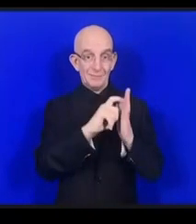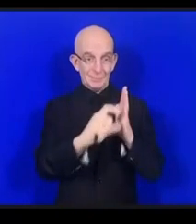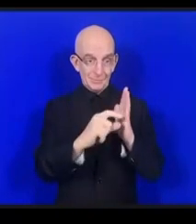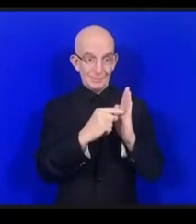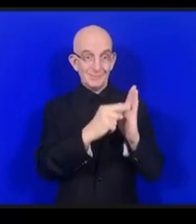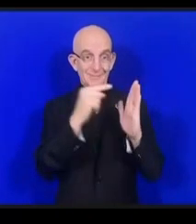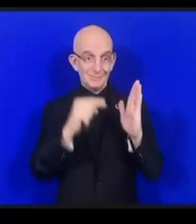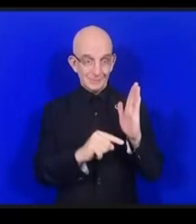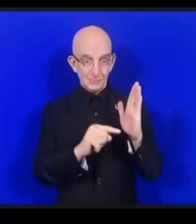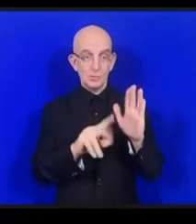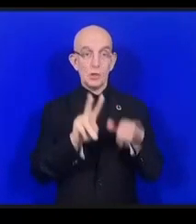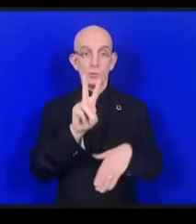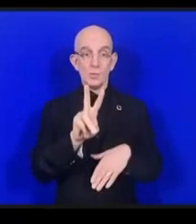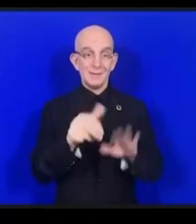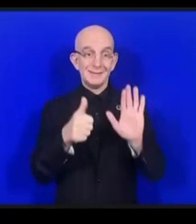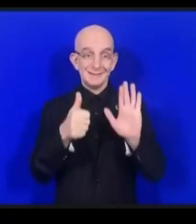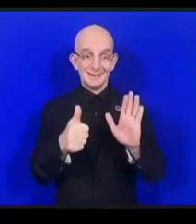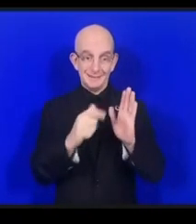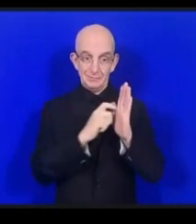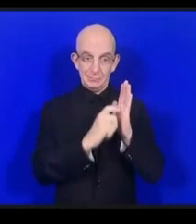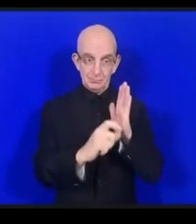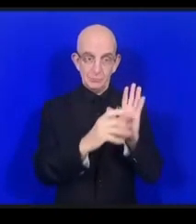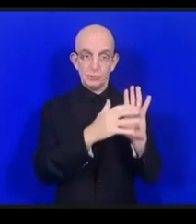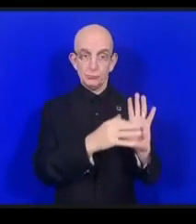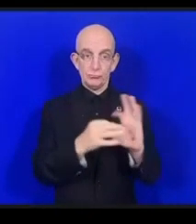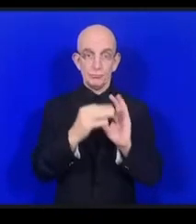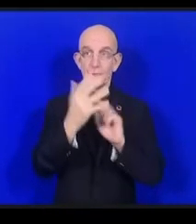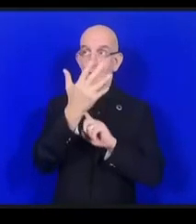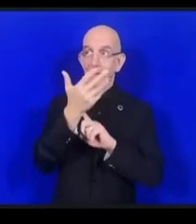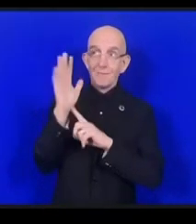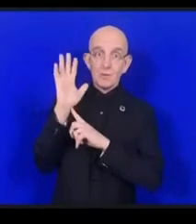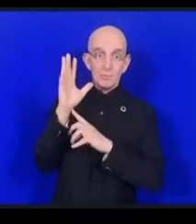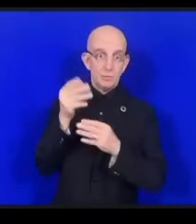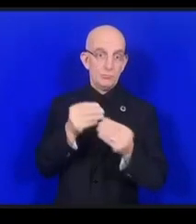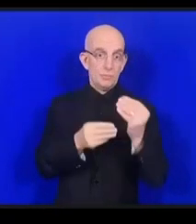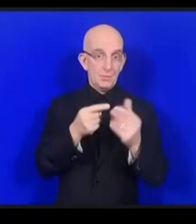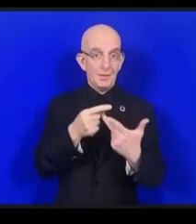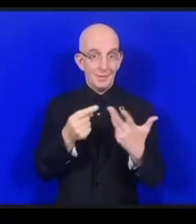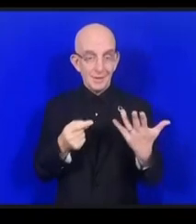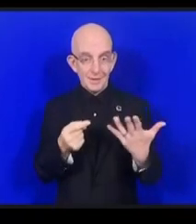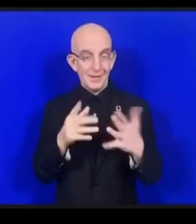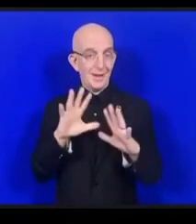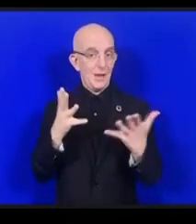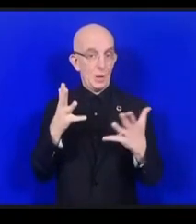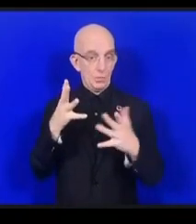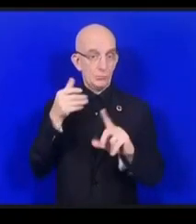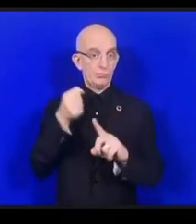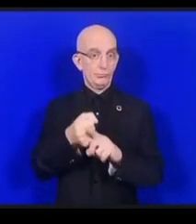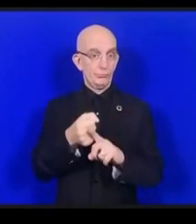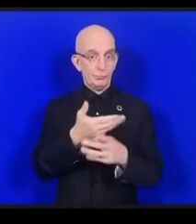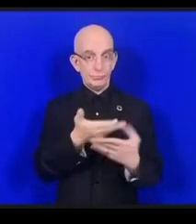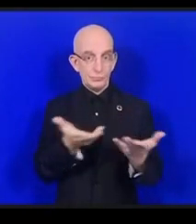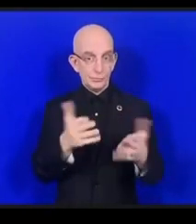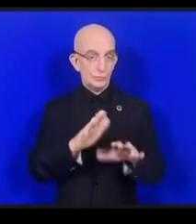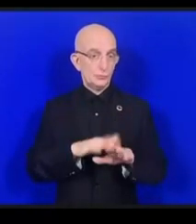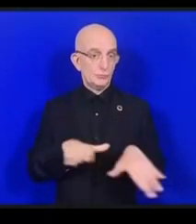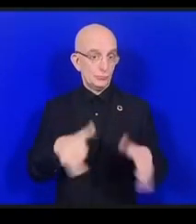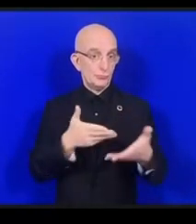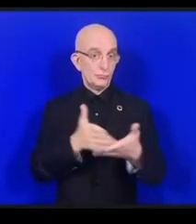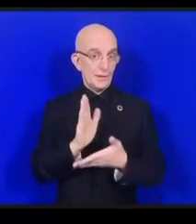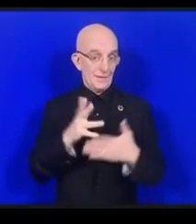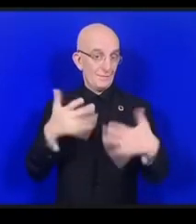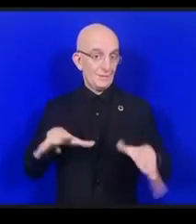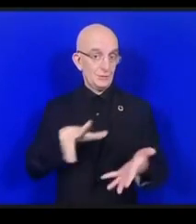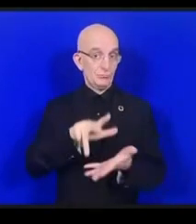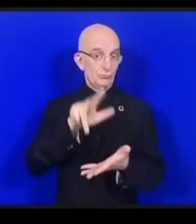environnementaux vient d'être adopté il y a quelques semaines et sur ce je voudrais